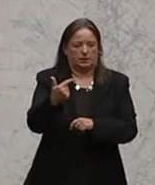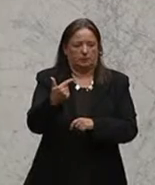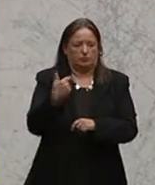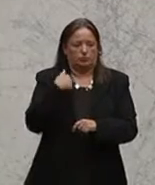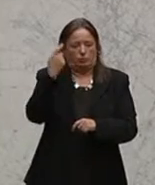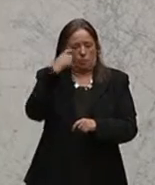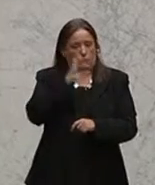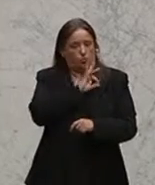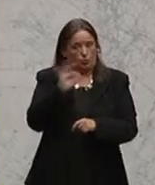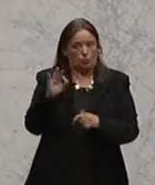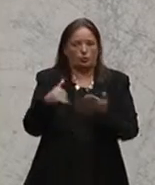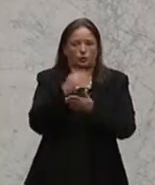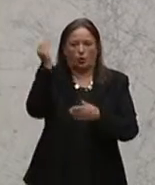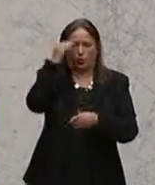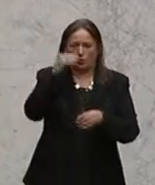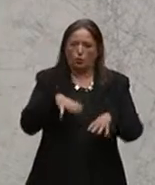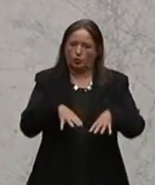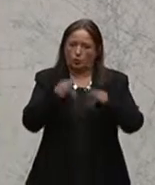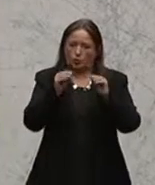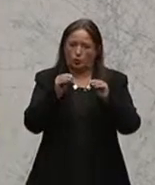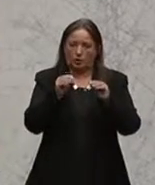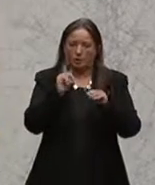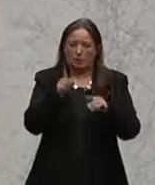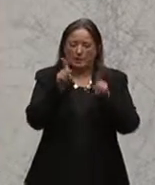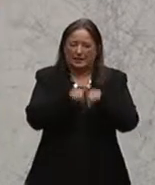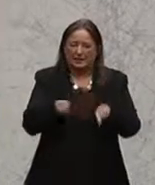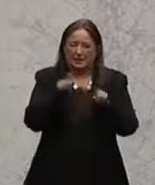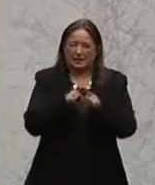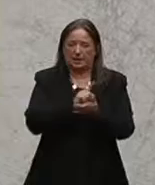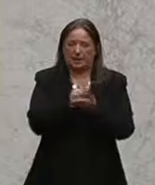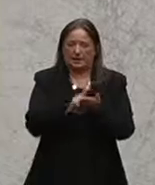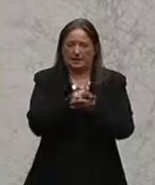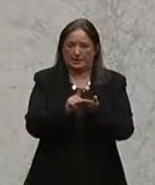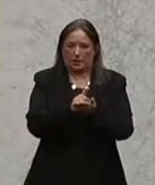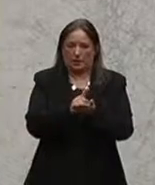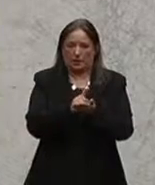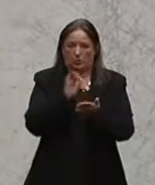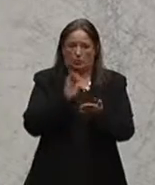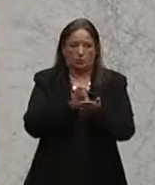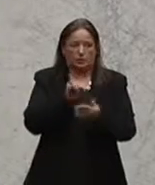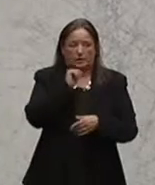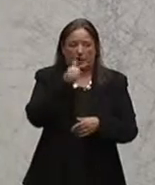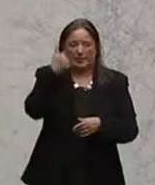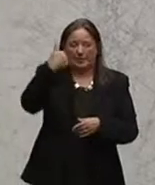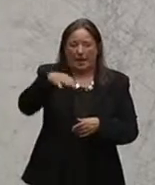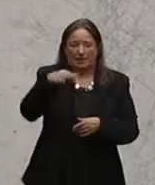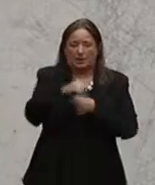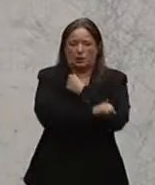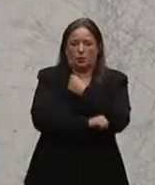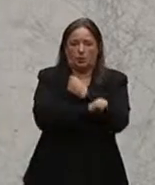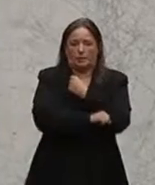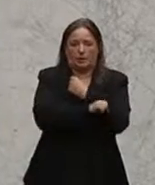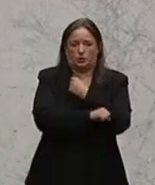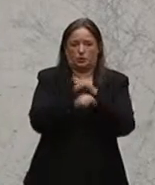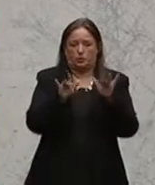grundsätzlich gut, dass neue Schulen entstehen. Aber dass im selben Zeitraum und auch für die Zukunft kein einziges Gymnasium vorgesehen